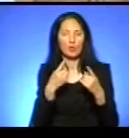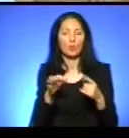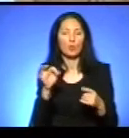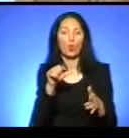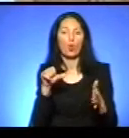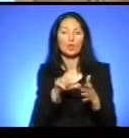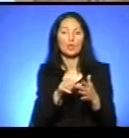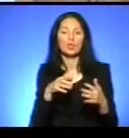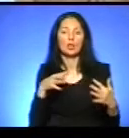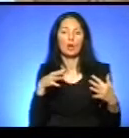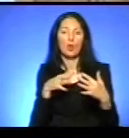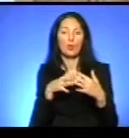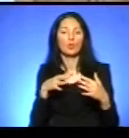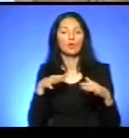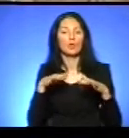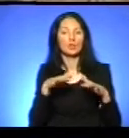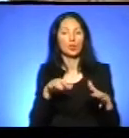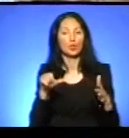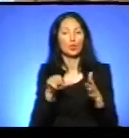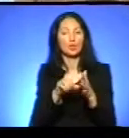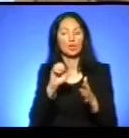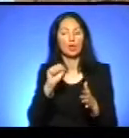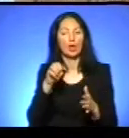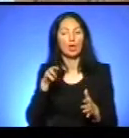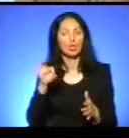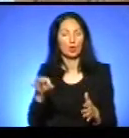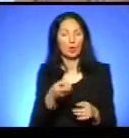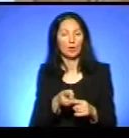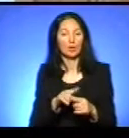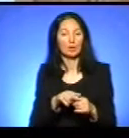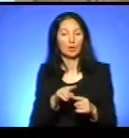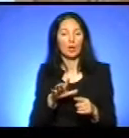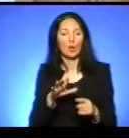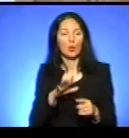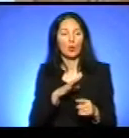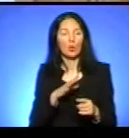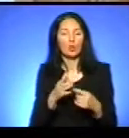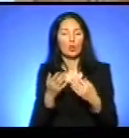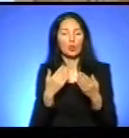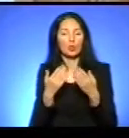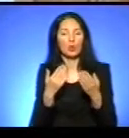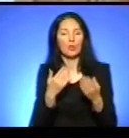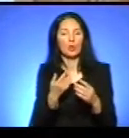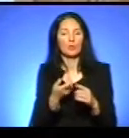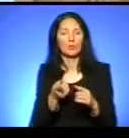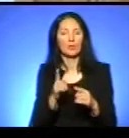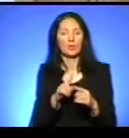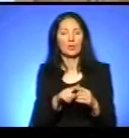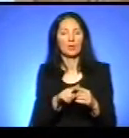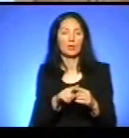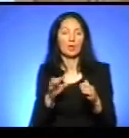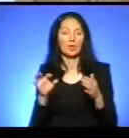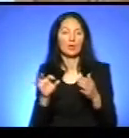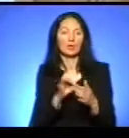бойових дій, про учасника АТО. Це була основна вимога і це зніме одразу всю напругу між